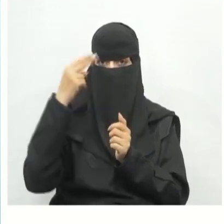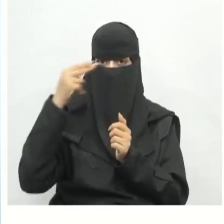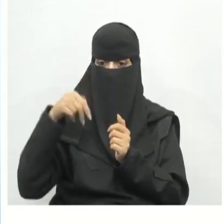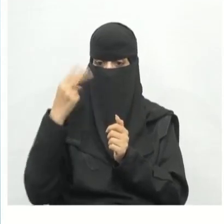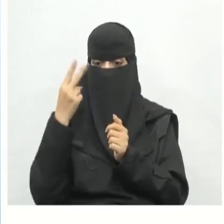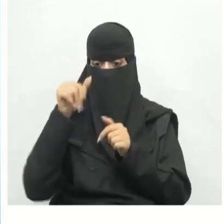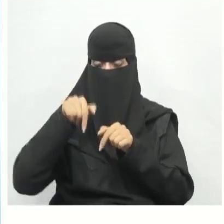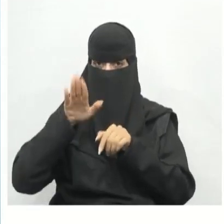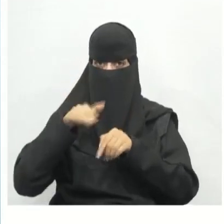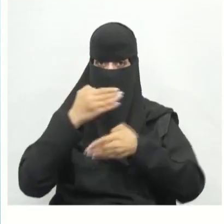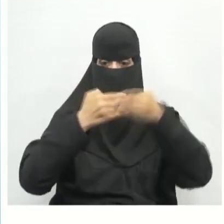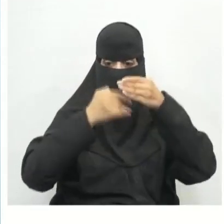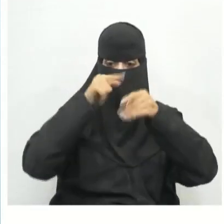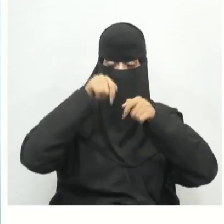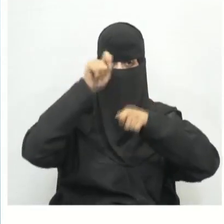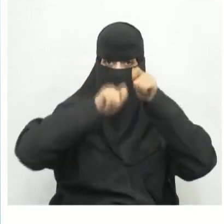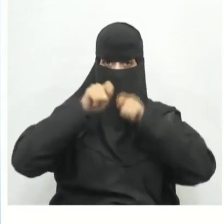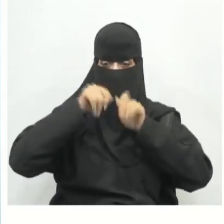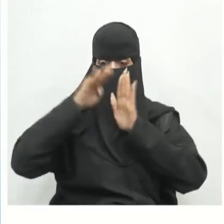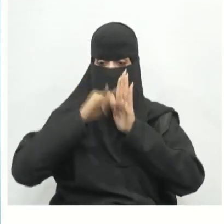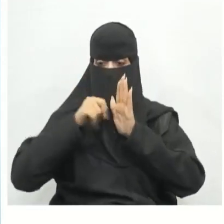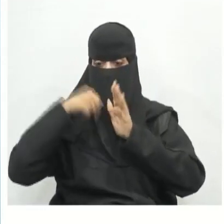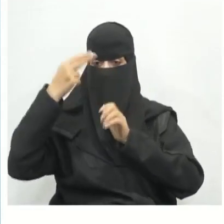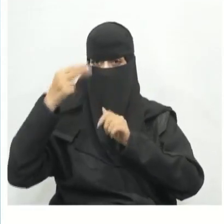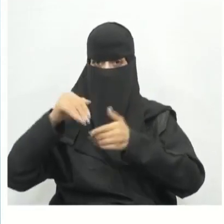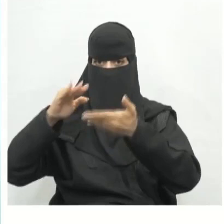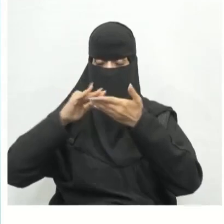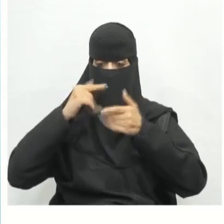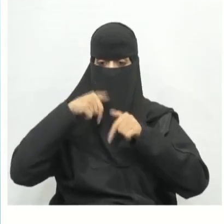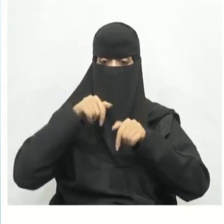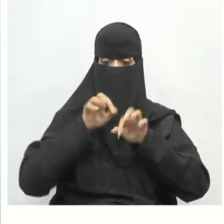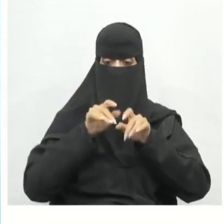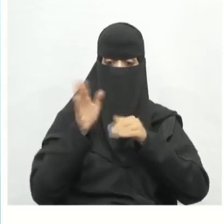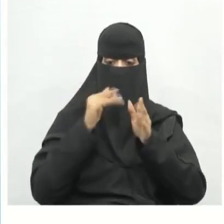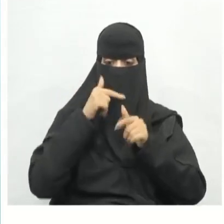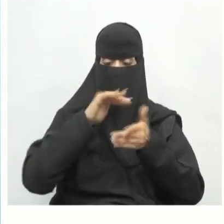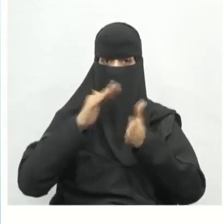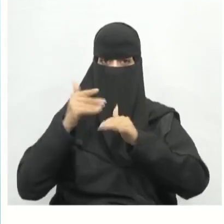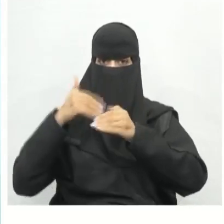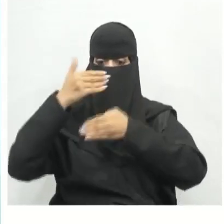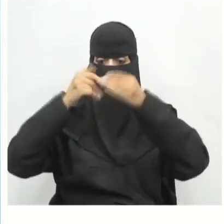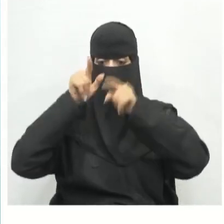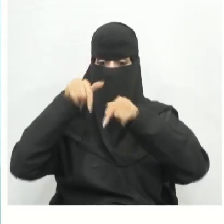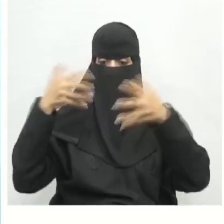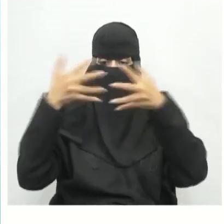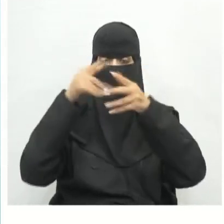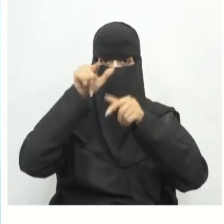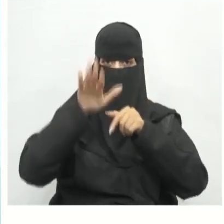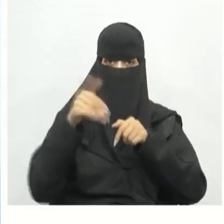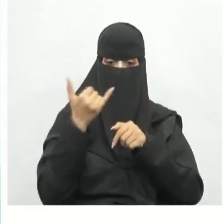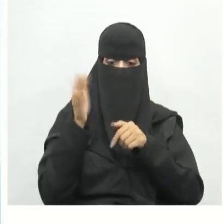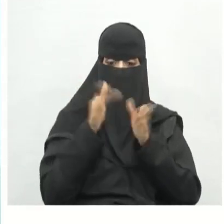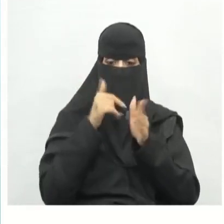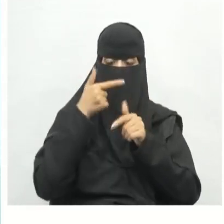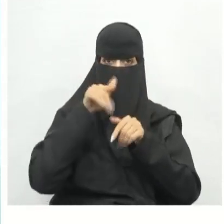الأبعاد يتم إنشاؤها باستخدام برامج التصميم بمساعدة الحاسب أيضا يعد إنشاؤها ومشاركتها أمرا سهلا